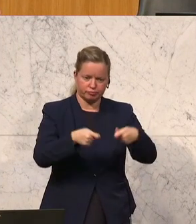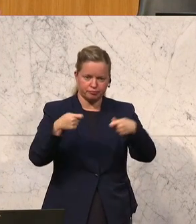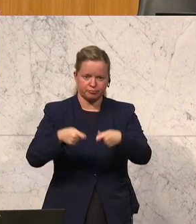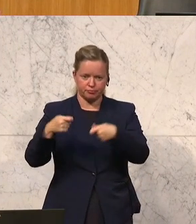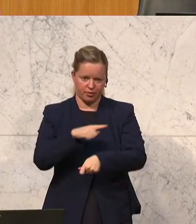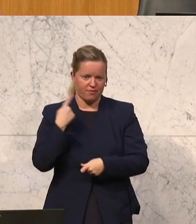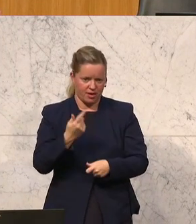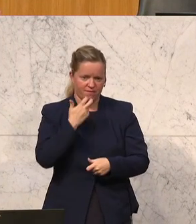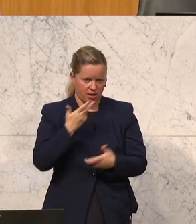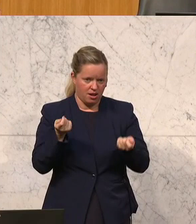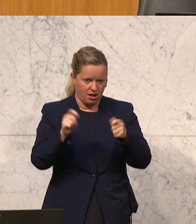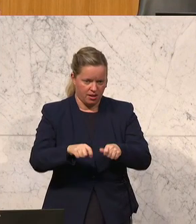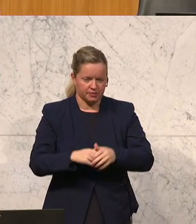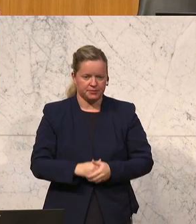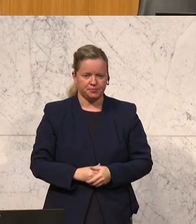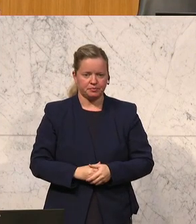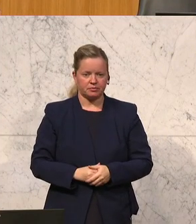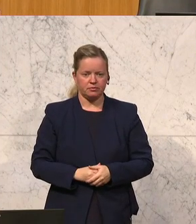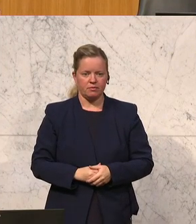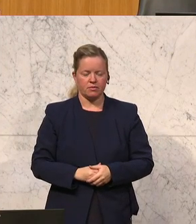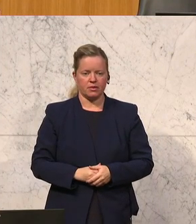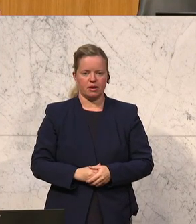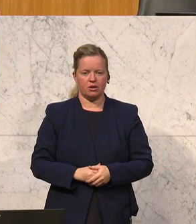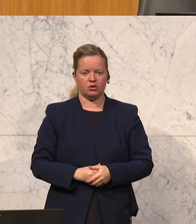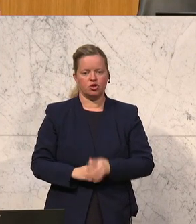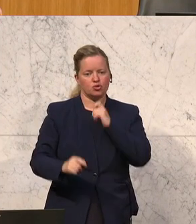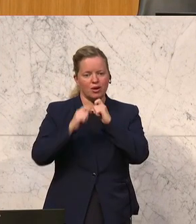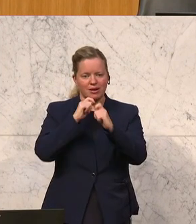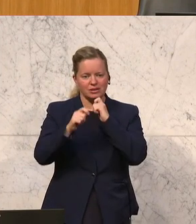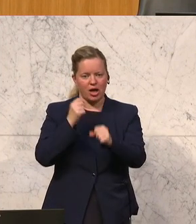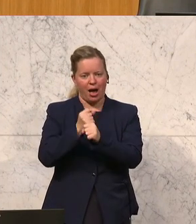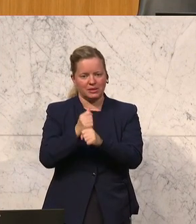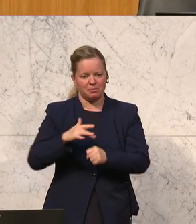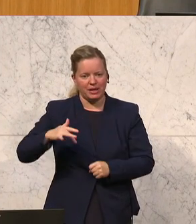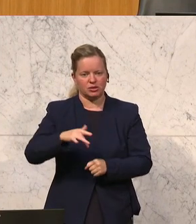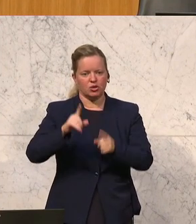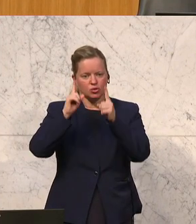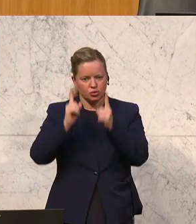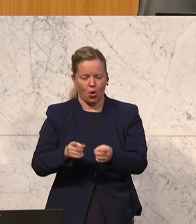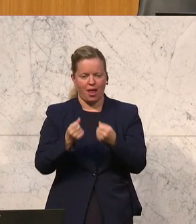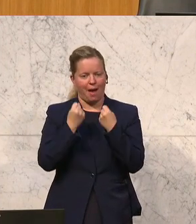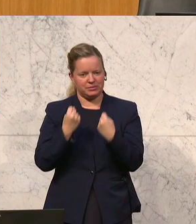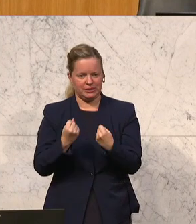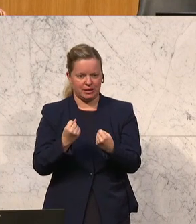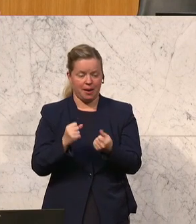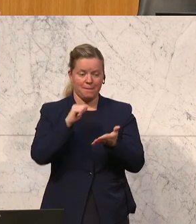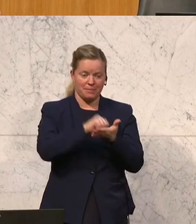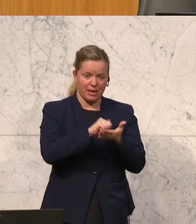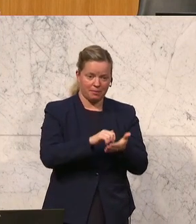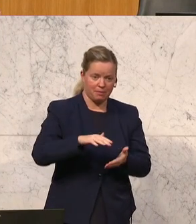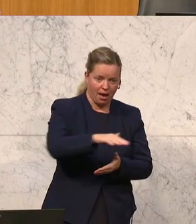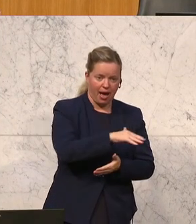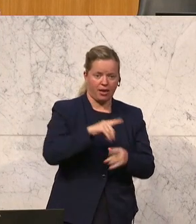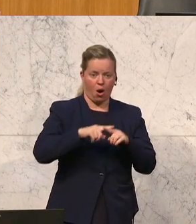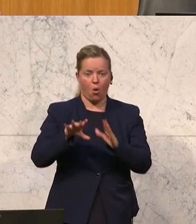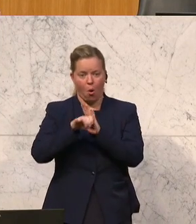Es geht darum, journalistische Arbeitsplätze abzusichern, sowohl im Printbereich als auch im Onlinebereich,